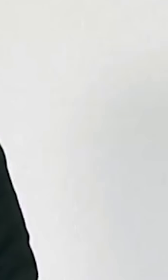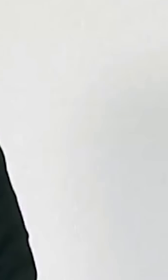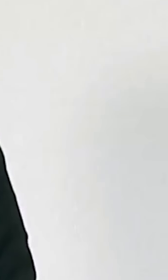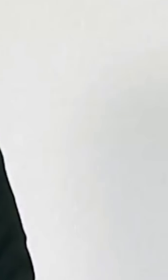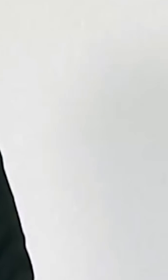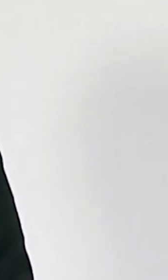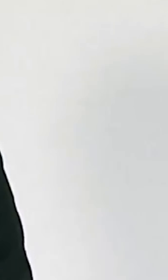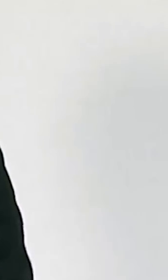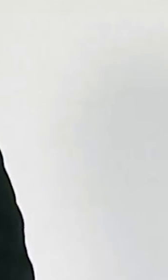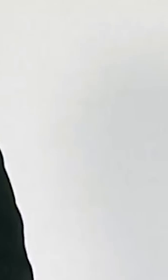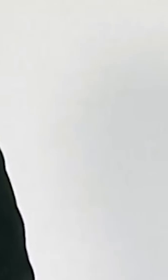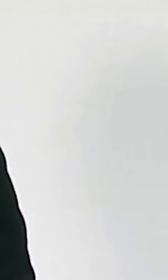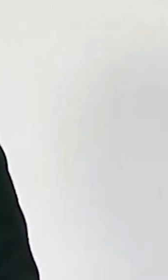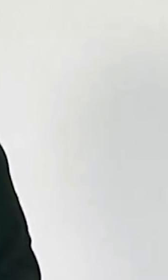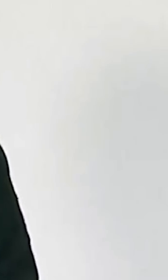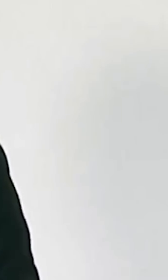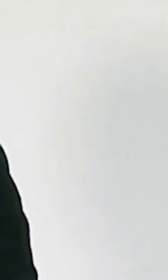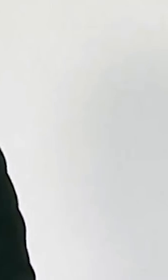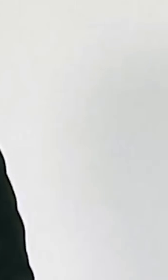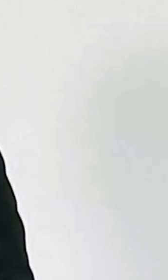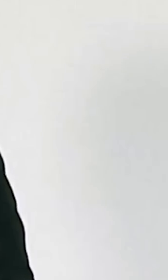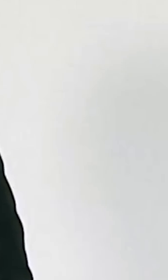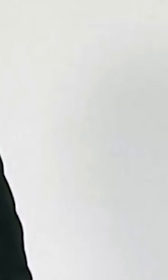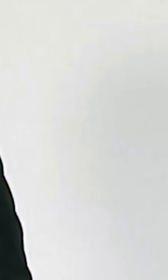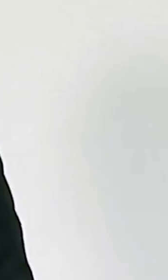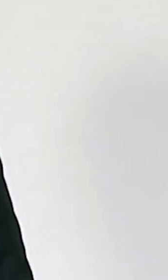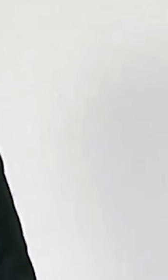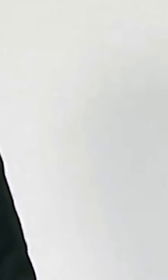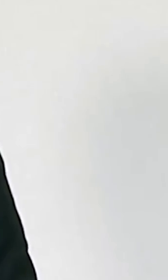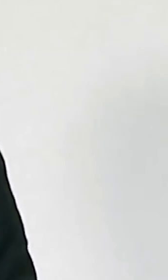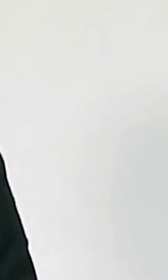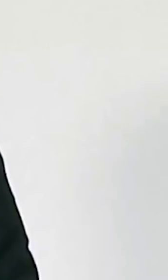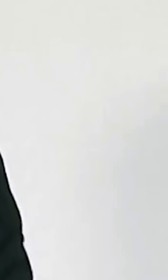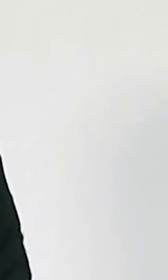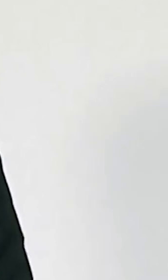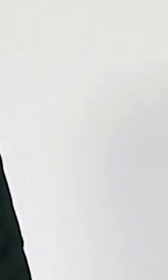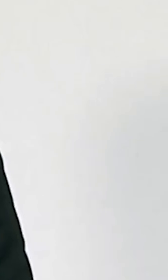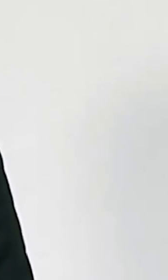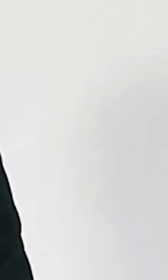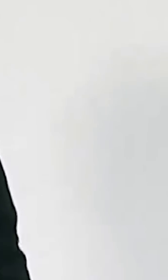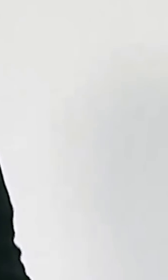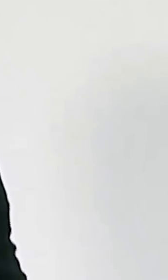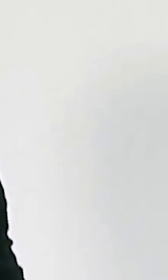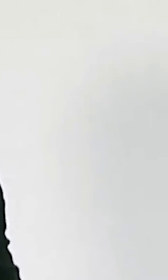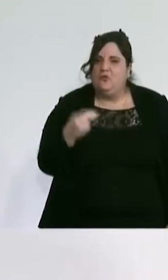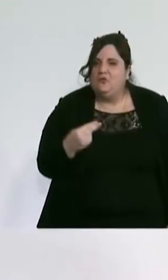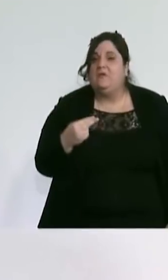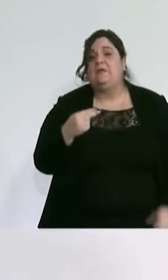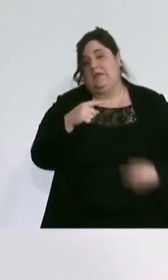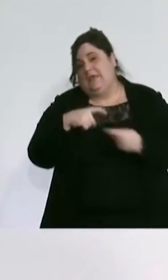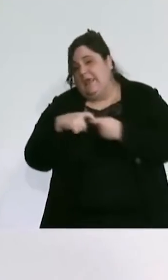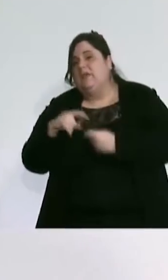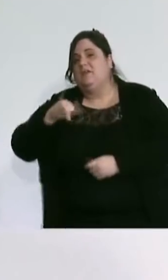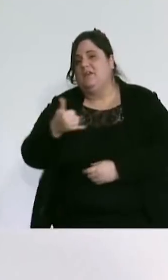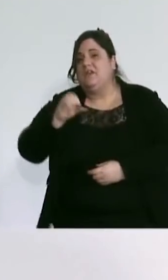augmenter, je le disais, et de nouveaux vaccins vont arriver, comme le vaccin Johnson & Johnson à la mi-avril. Nous